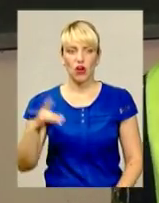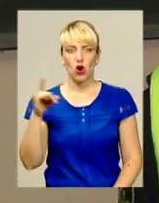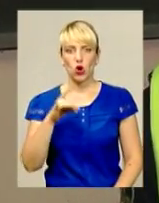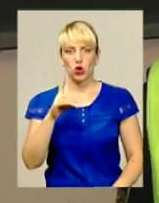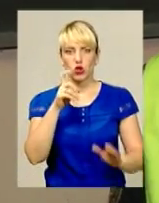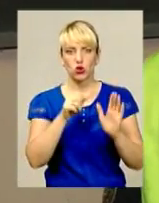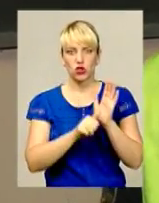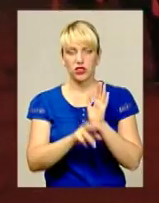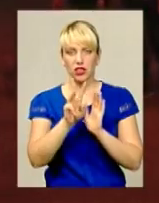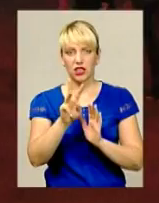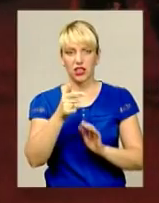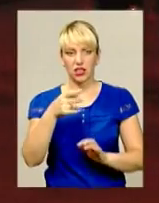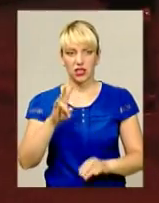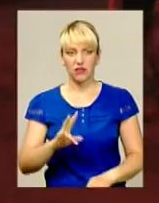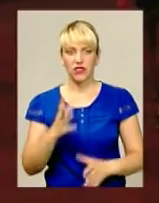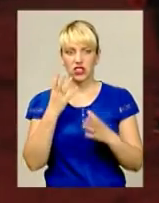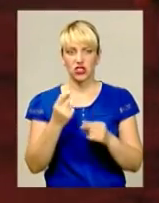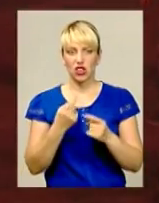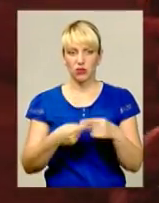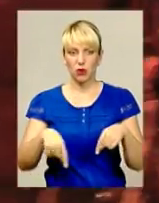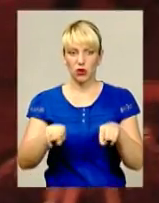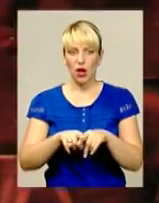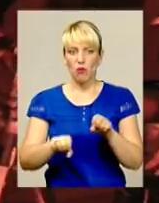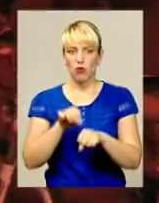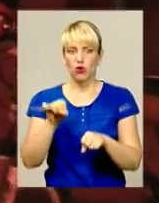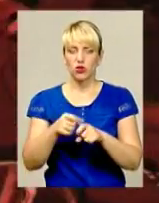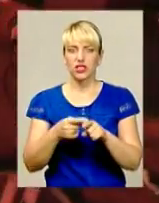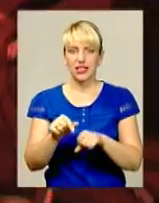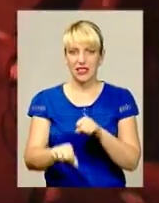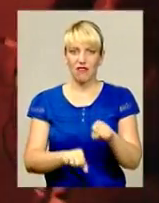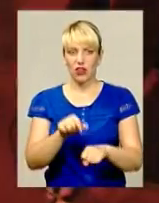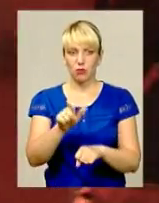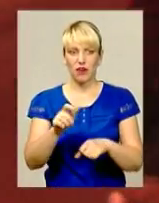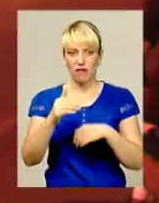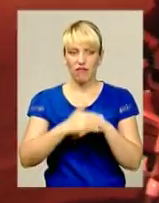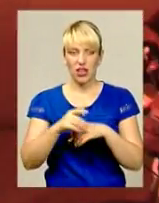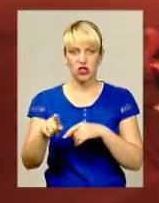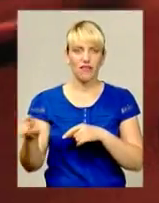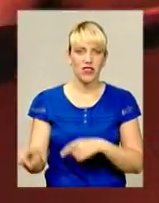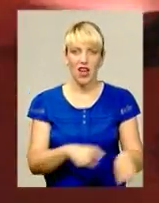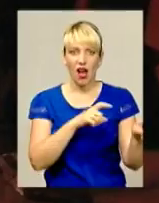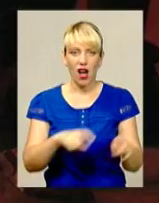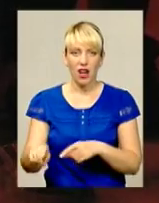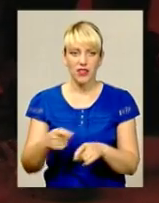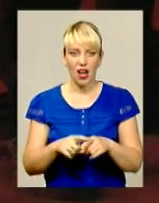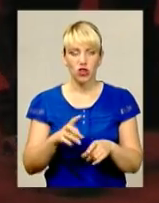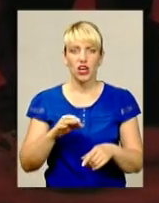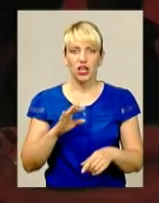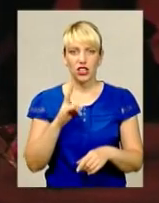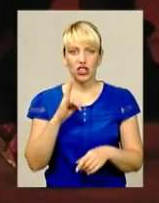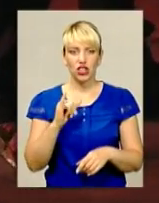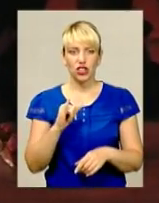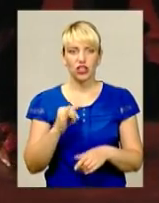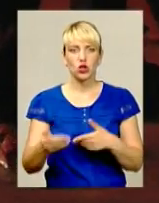розмірі 163 гривні. Іще одна категорія порушників – це велосипедисти. Ввечері вони ганяють навіть тротуарами, хоча правила це